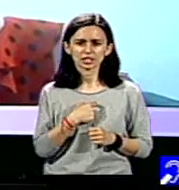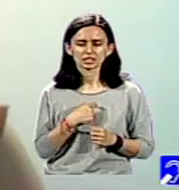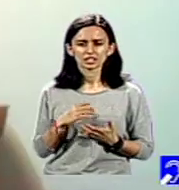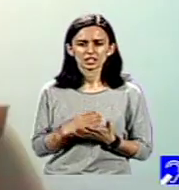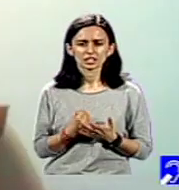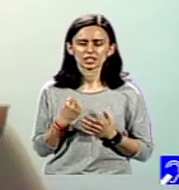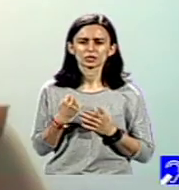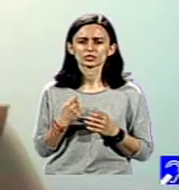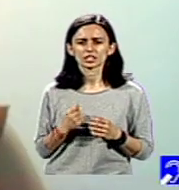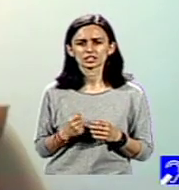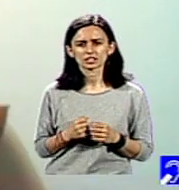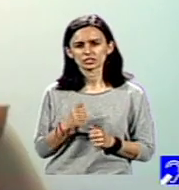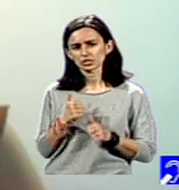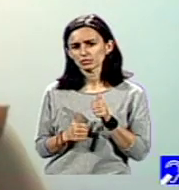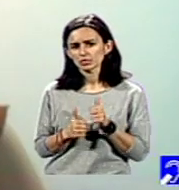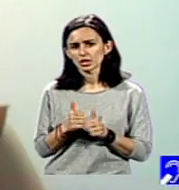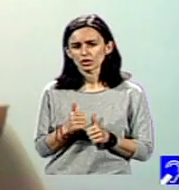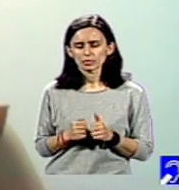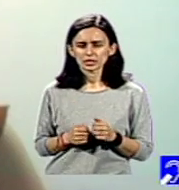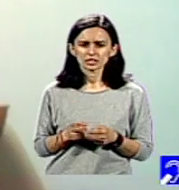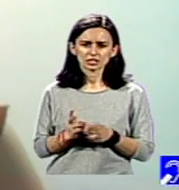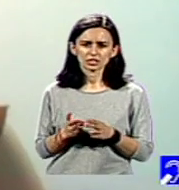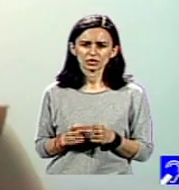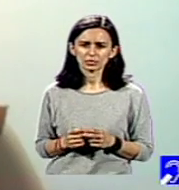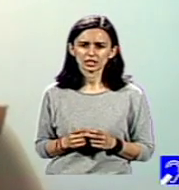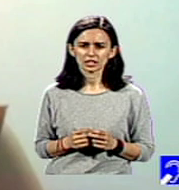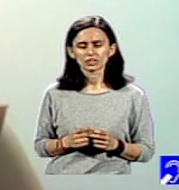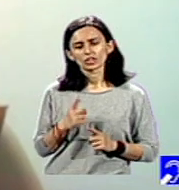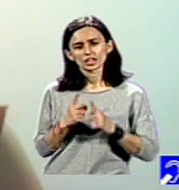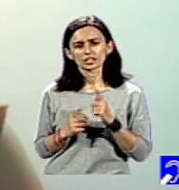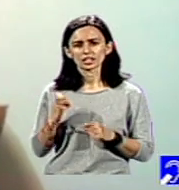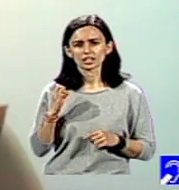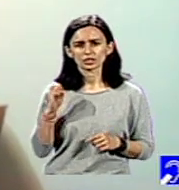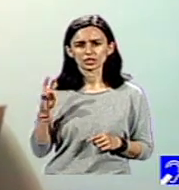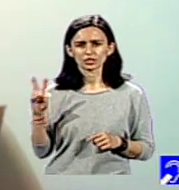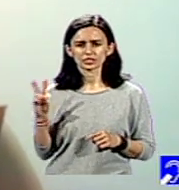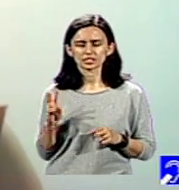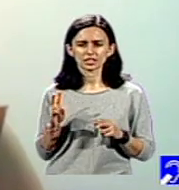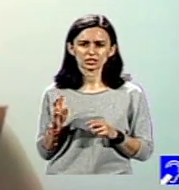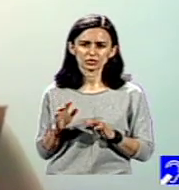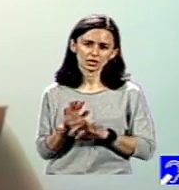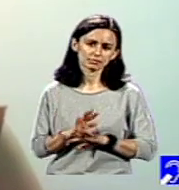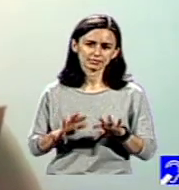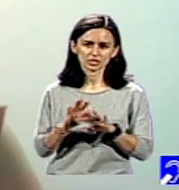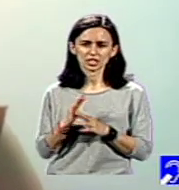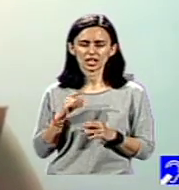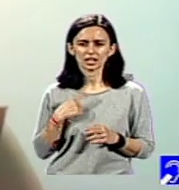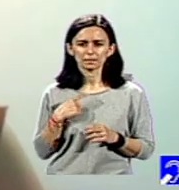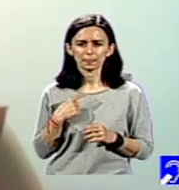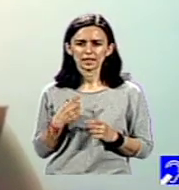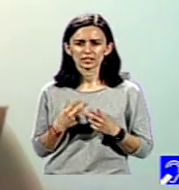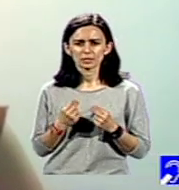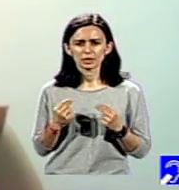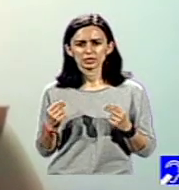dacă nu se justifică prin faptul că, într-adevăr, eurovizionul general, ca să-i spunem așa, este acum mai mult